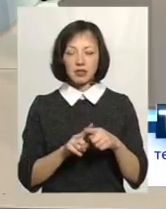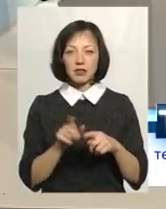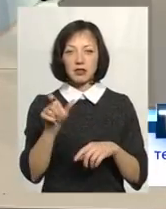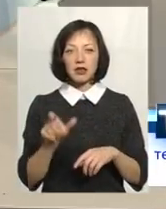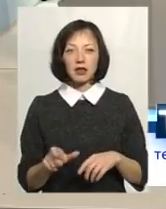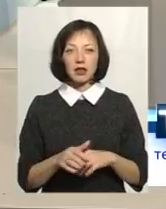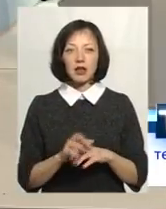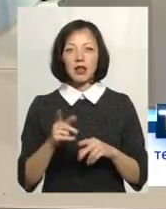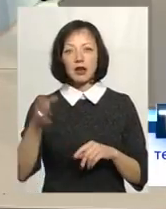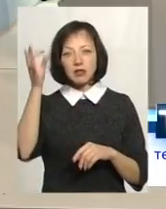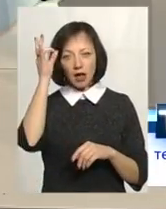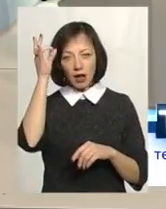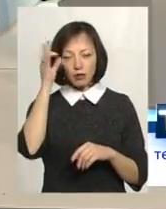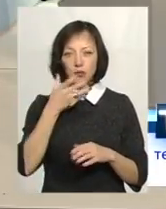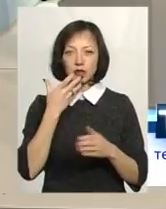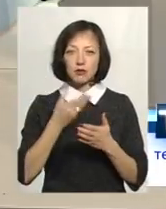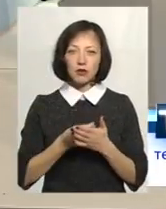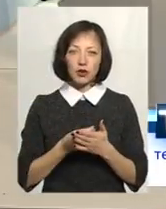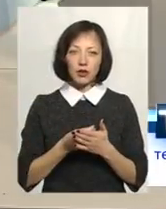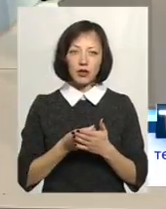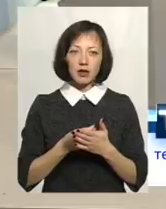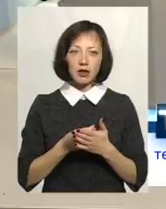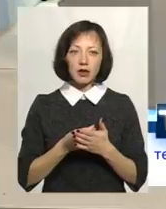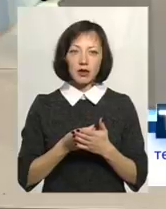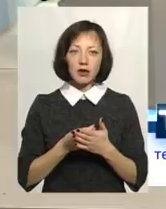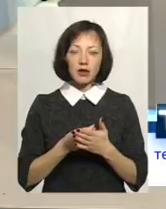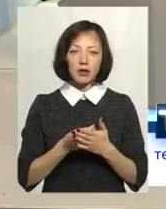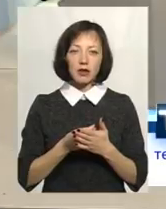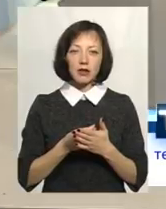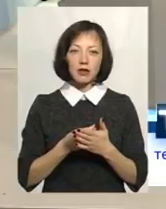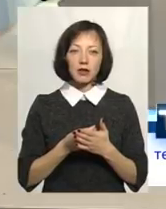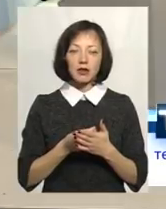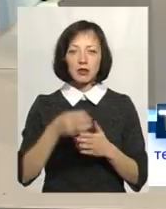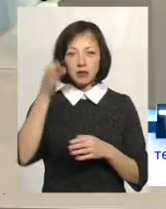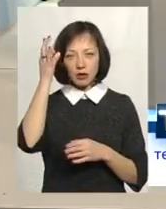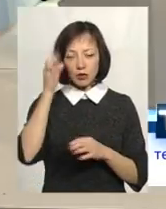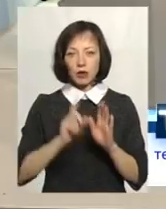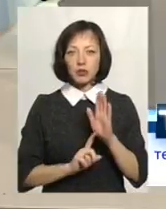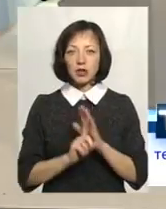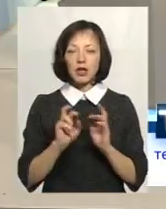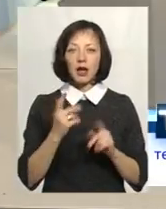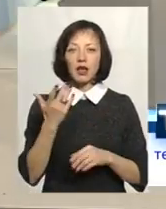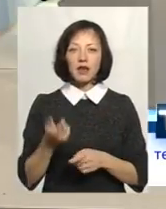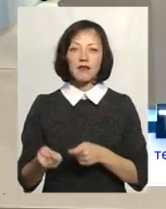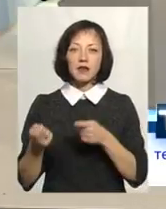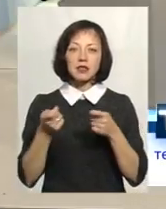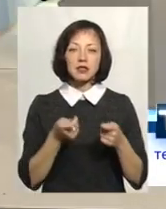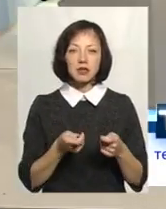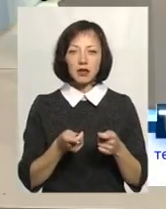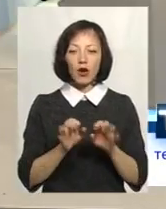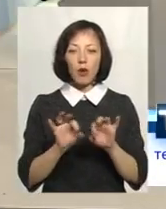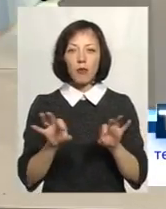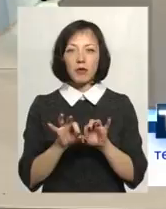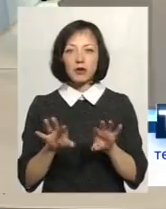Саме те, як вона згадувала про свої... Ну, вона згадувала для початку, як її везли. Вона